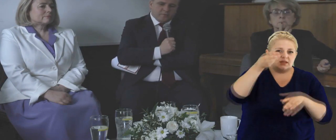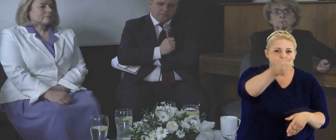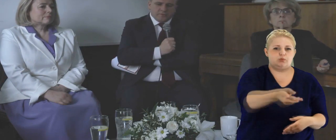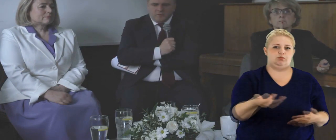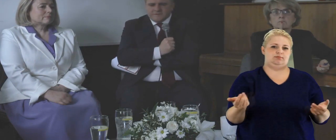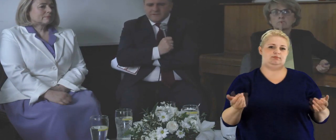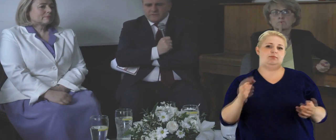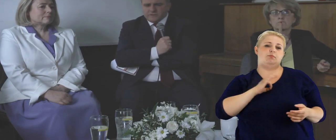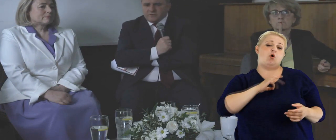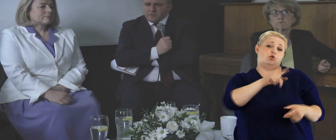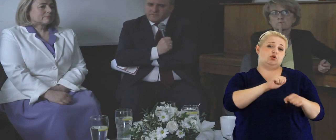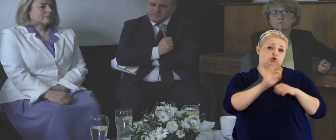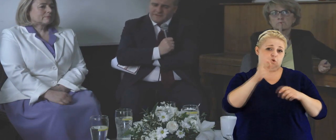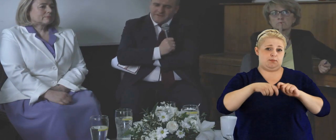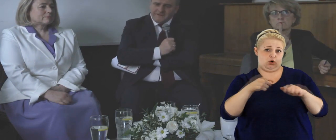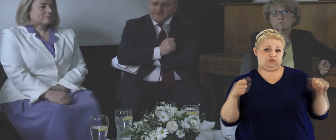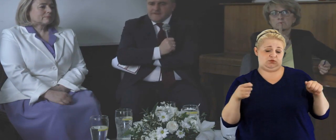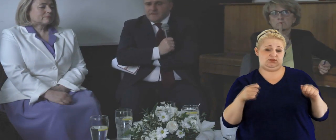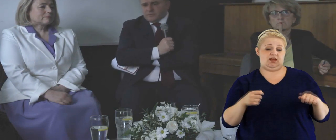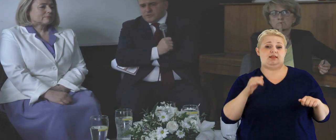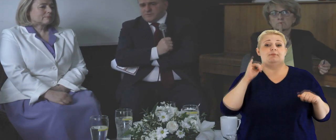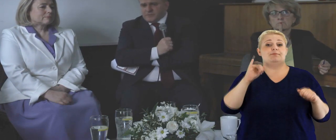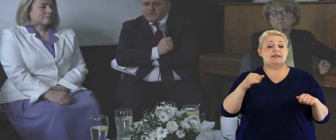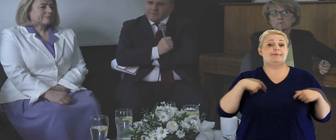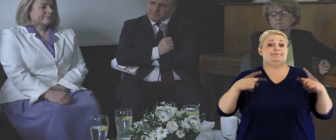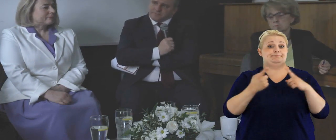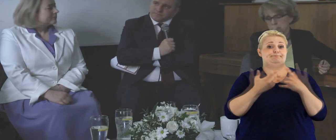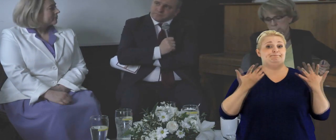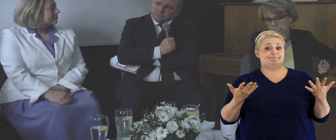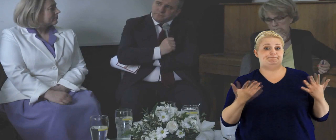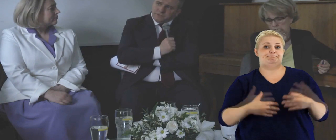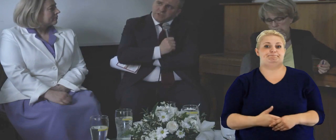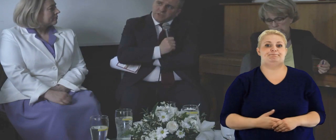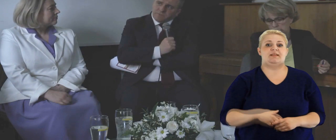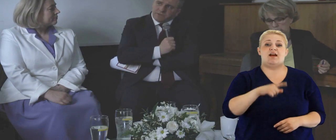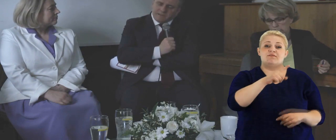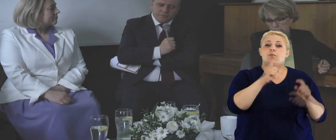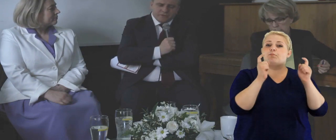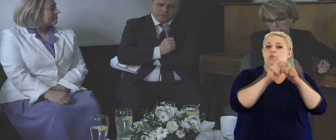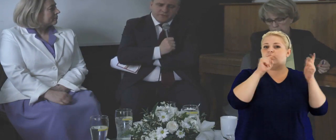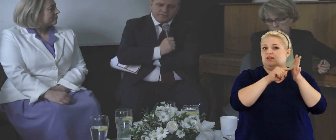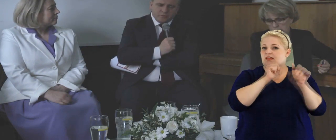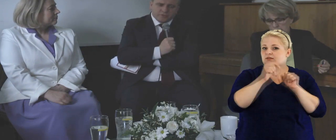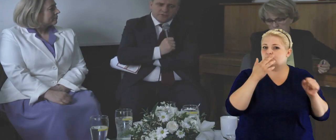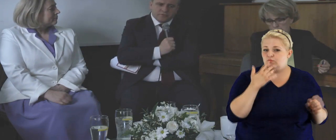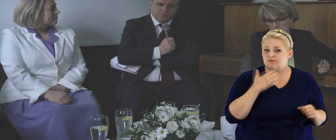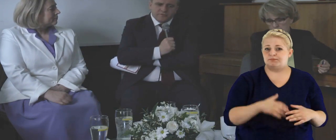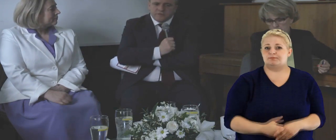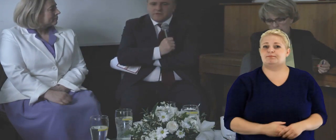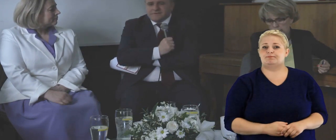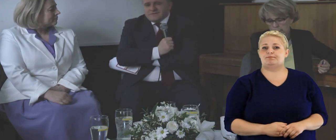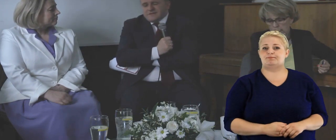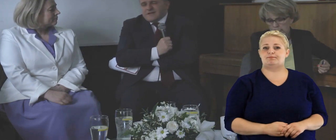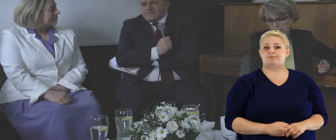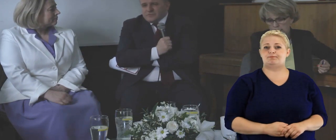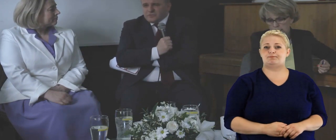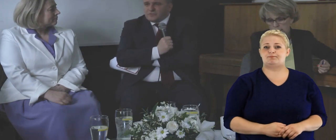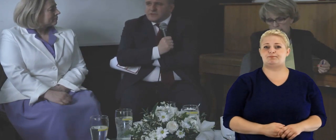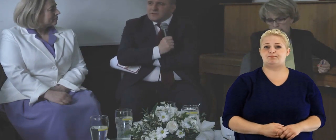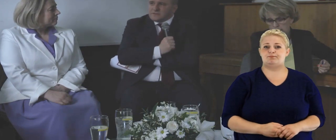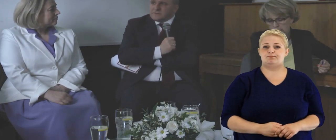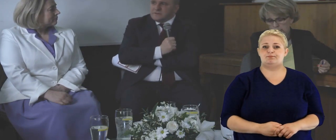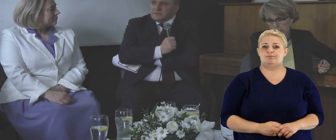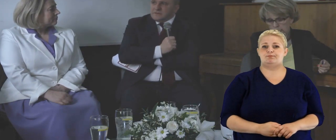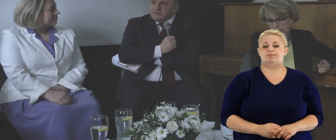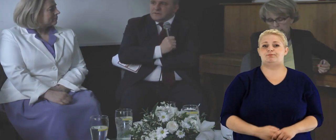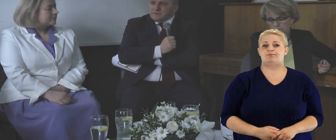biletów pobytu. Moim zdaniem to jest dobre rozwiązanie i tu się spotykamy. Czyli spotykamy się w punkcie, który mówi, że jedynie jawność